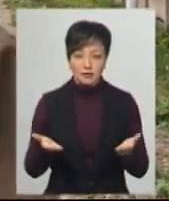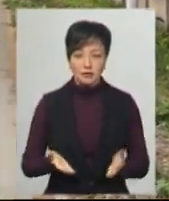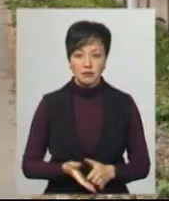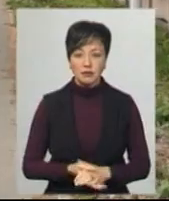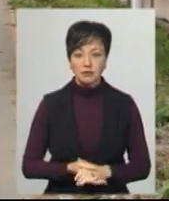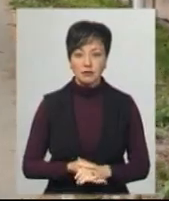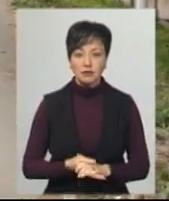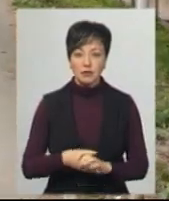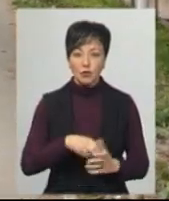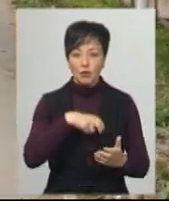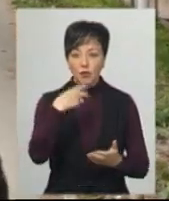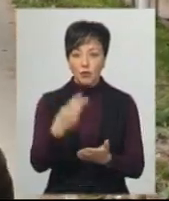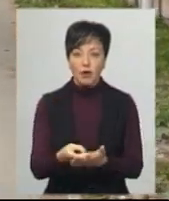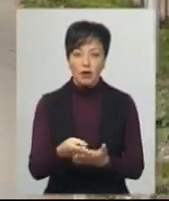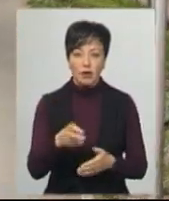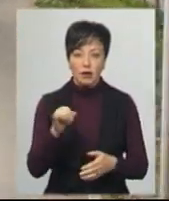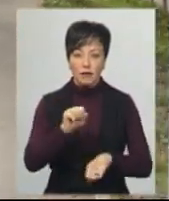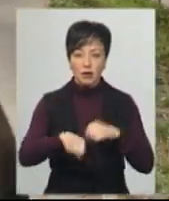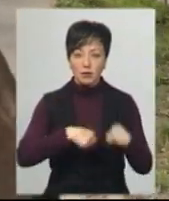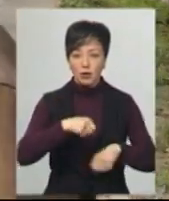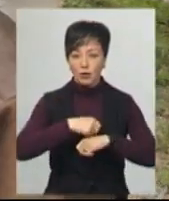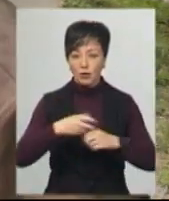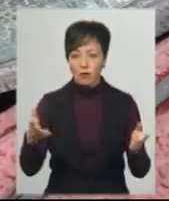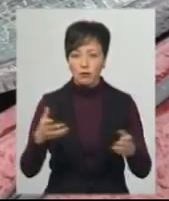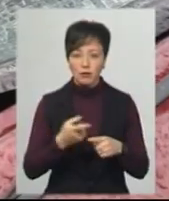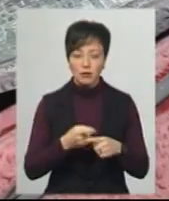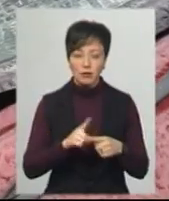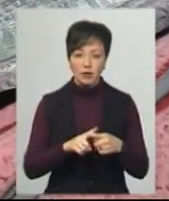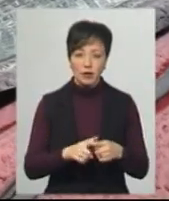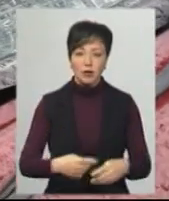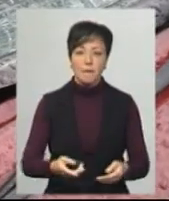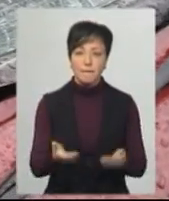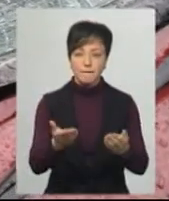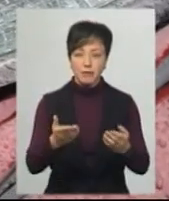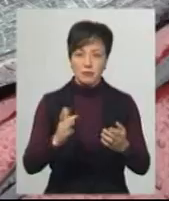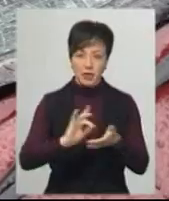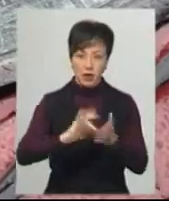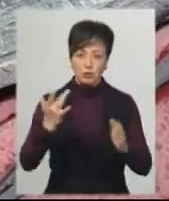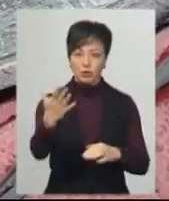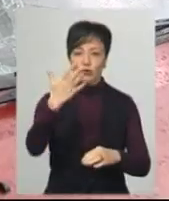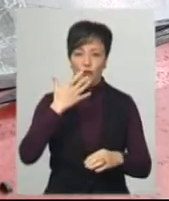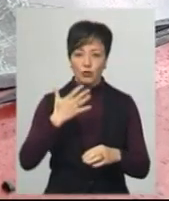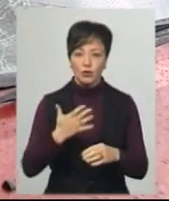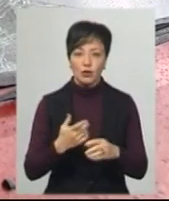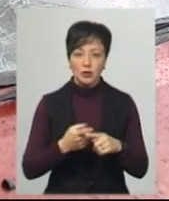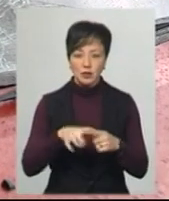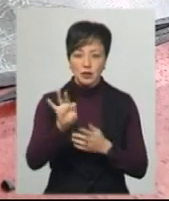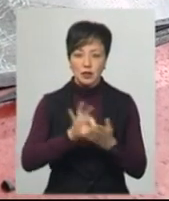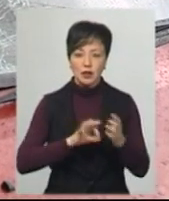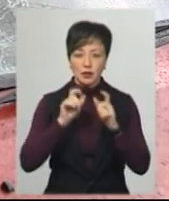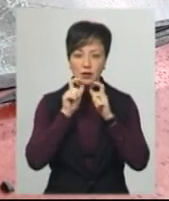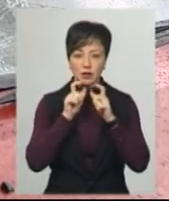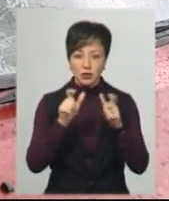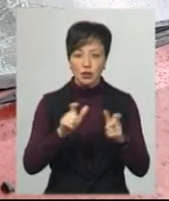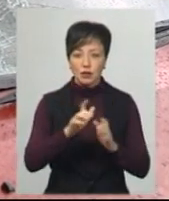І все, впало, велосипед летів на мене на цьому на стіклі. От від'їхав там, впало, зразу покричав